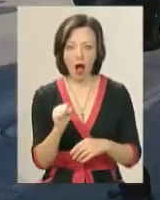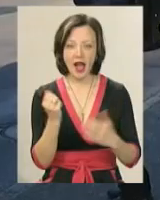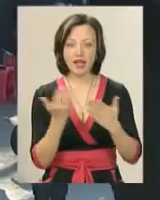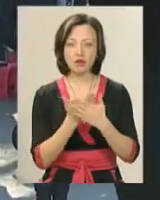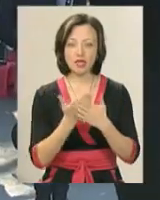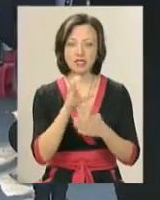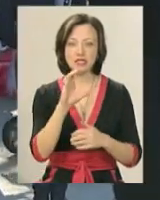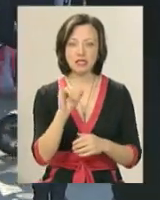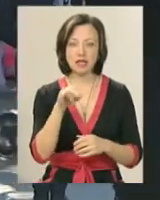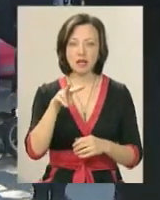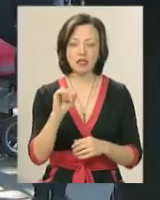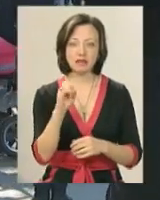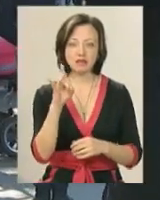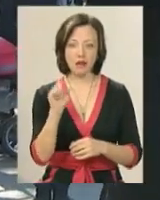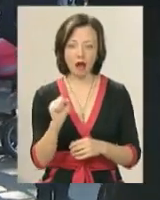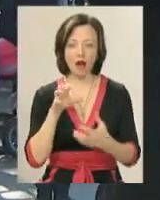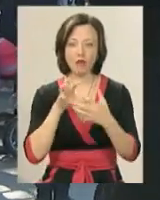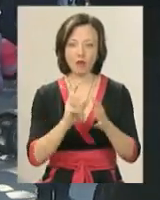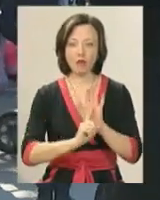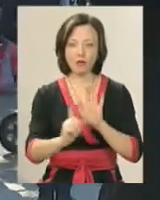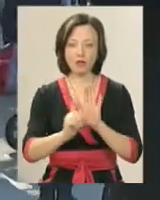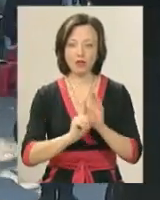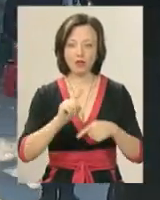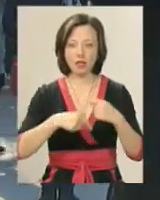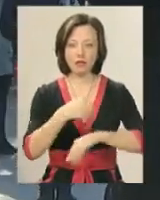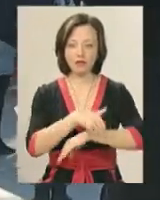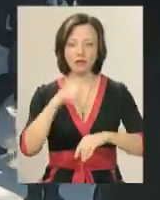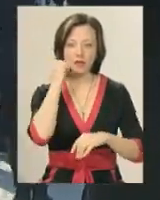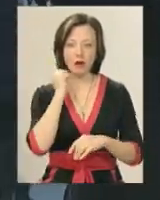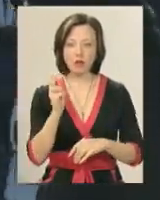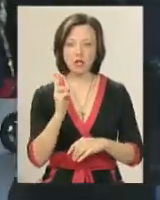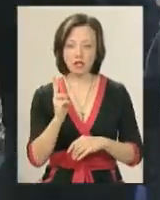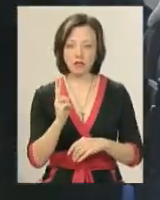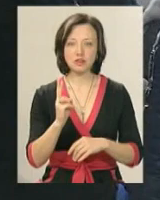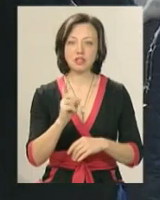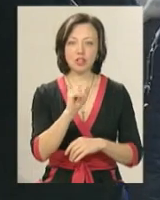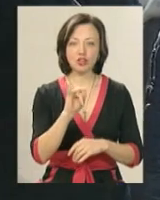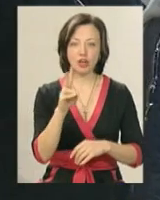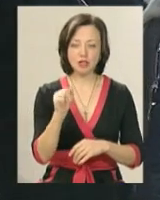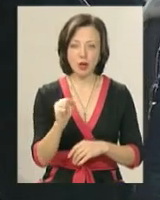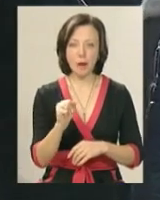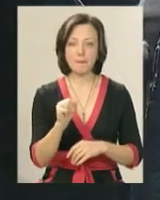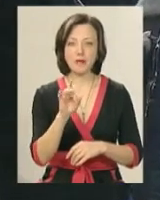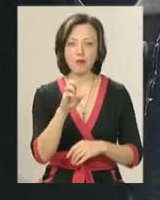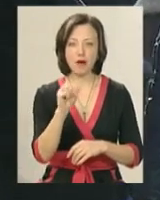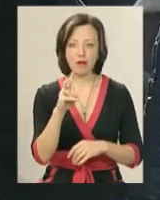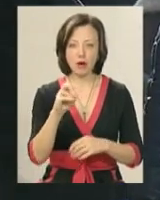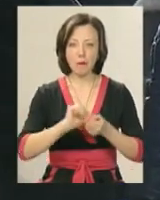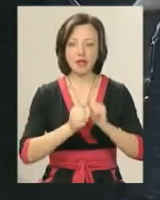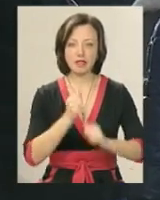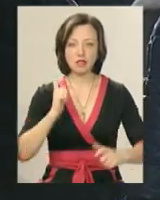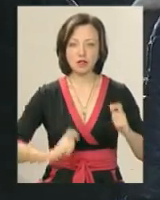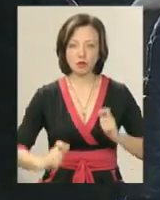кінотеатр «Сілістра» на проспекті Миру. Автобуси курсуватимуть через вулиці Старкостянтинівське шосе, Зарічанську, Бандери, Кам'янецьку,